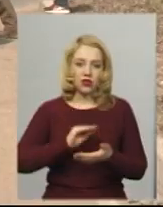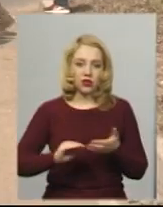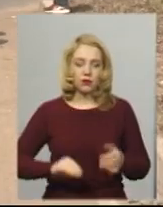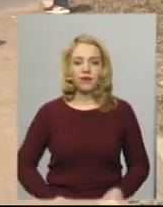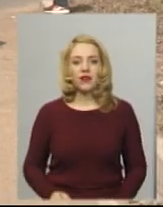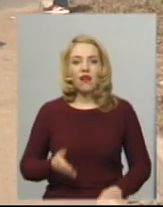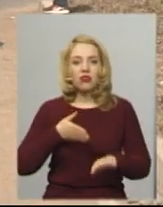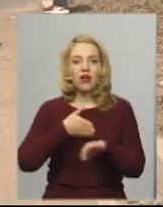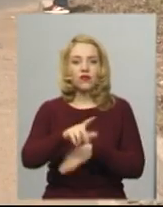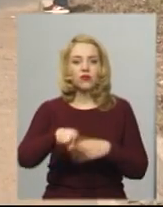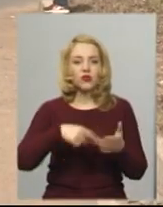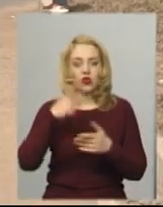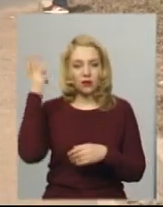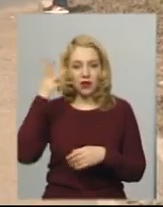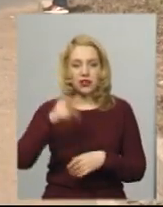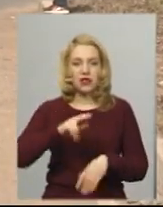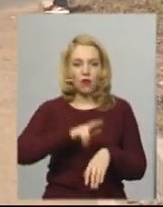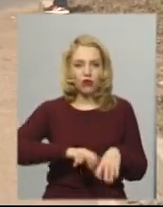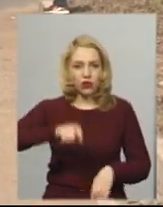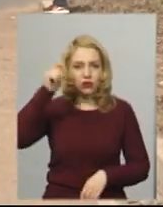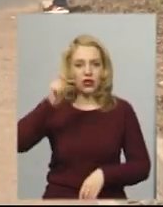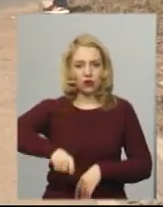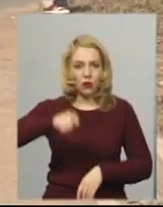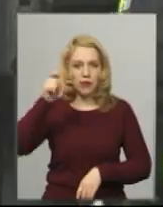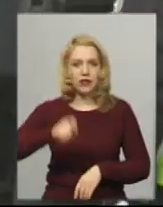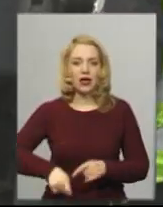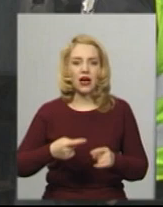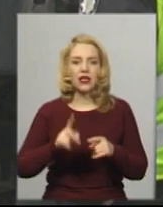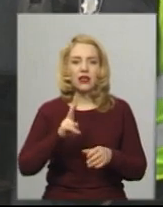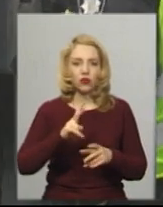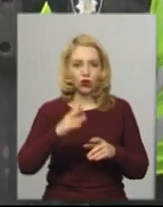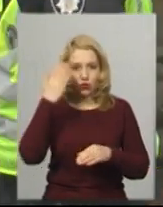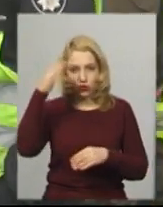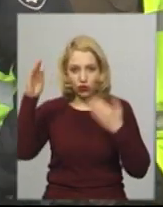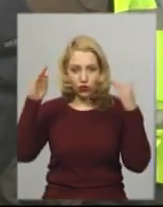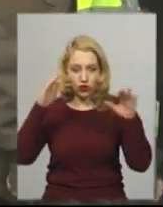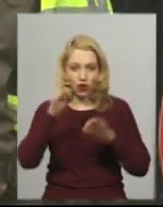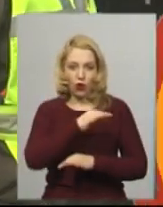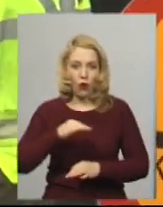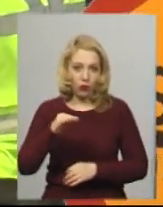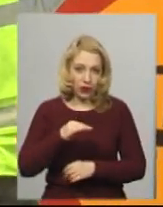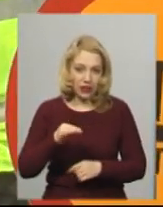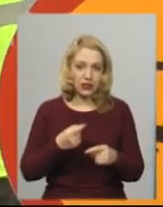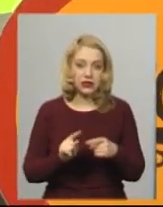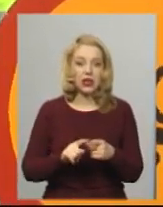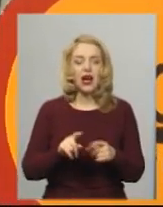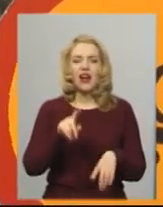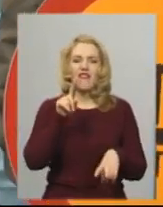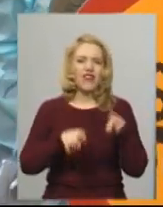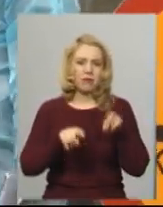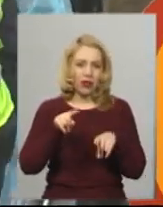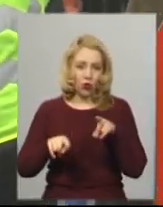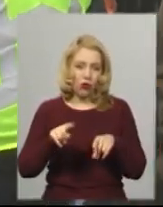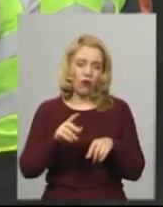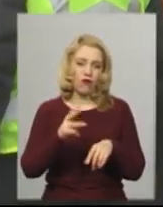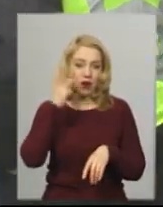На в'їзда до Хмельницького поліція зупиняє переважно автомобілі з реєстрацією в інших областях. Вибірково перевіряють автівки з Хмельницькою реєстрацією, кажуть